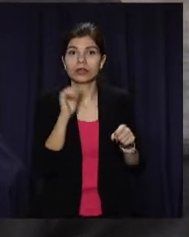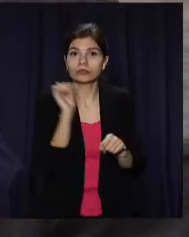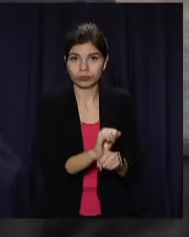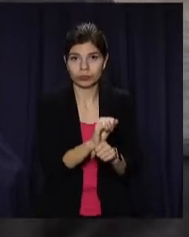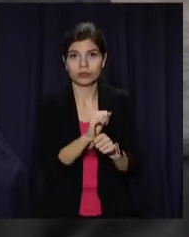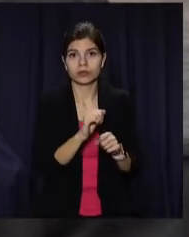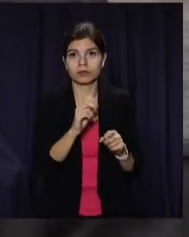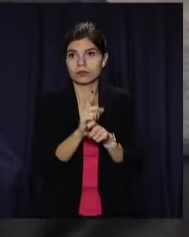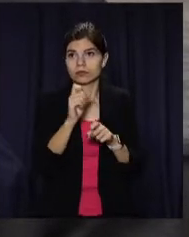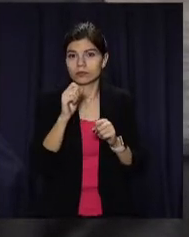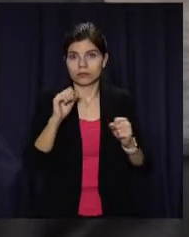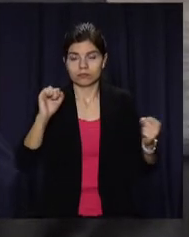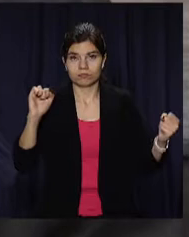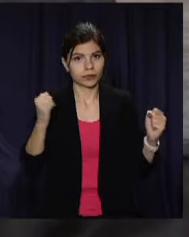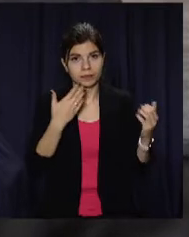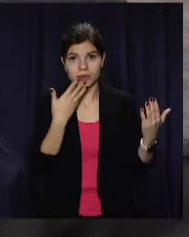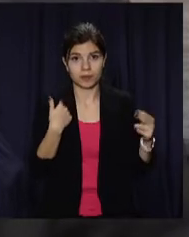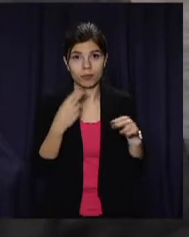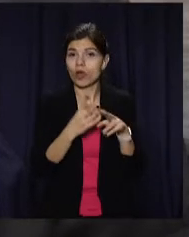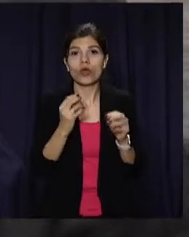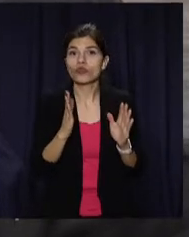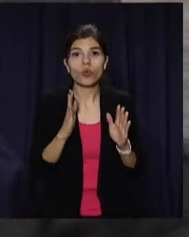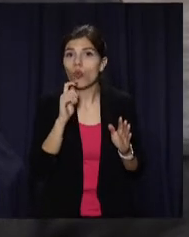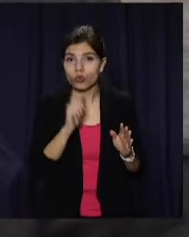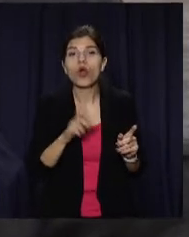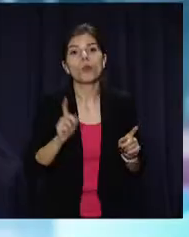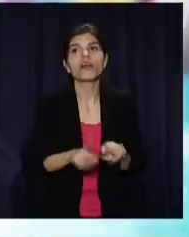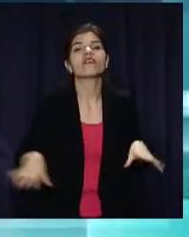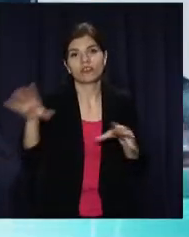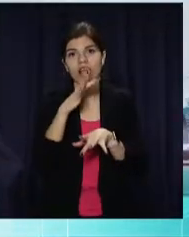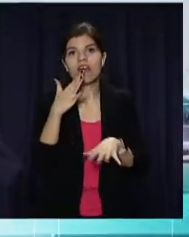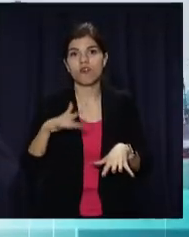не тільки на Україні, але й во всій Європі.